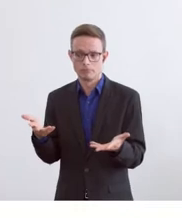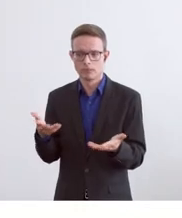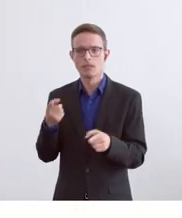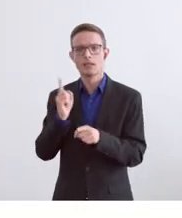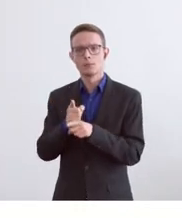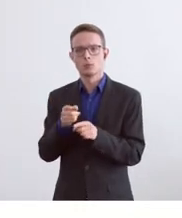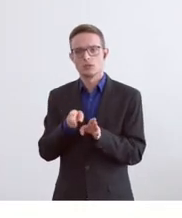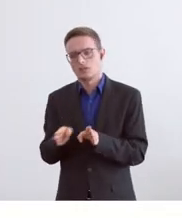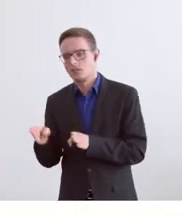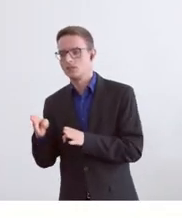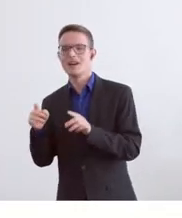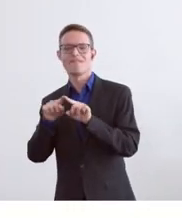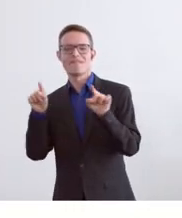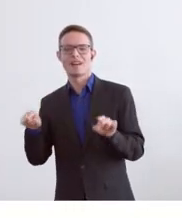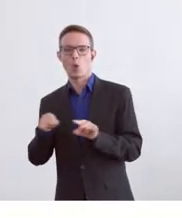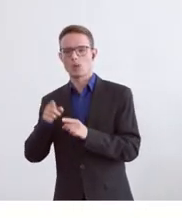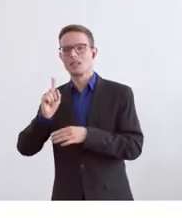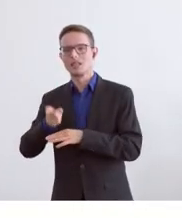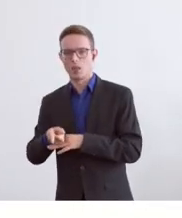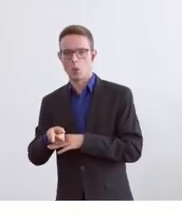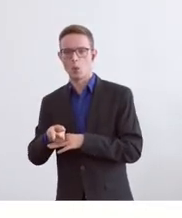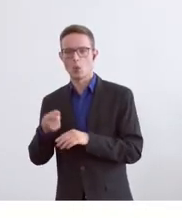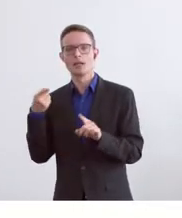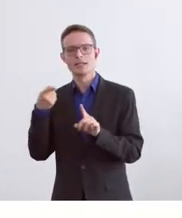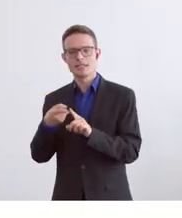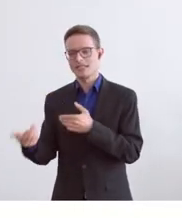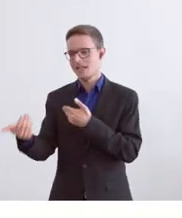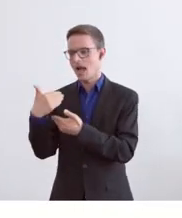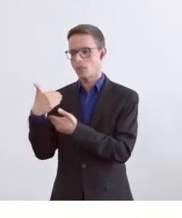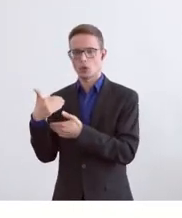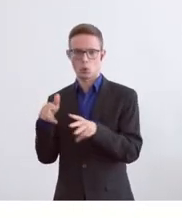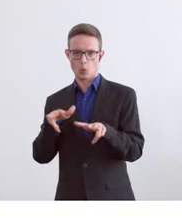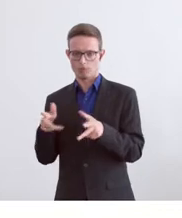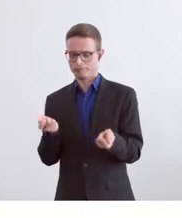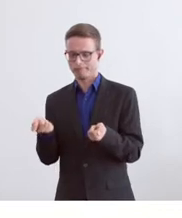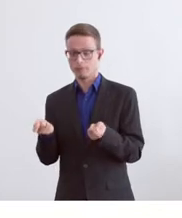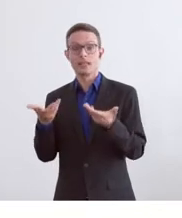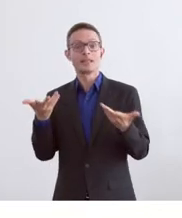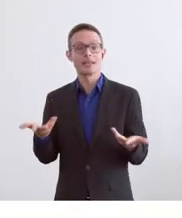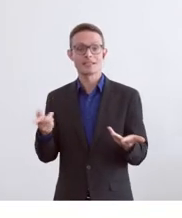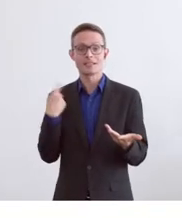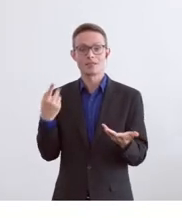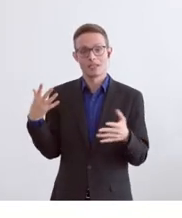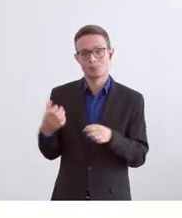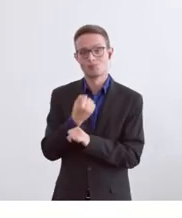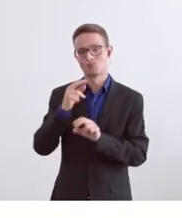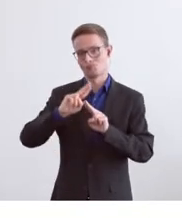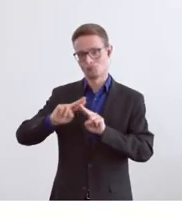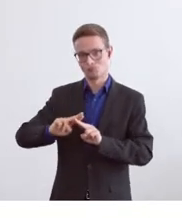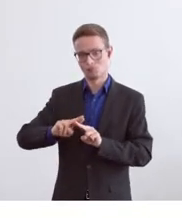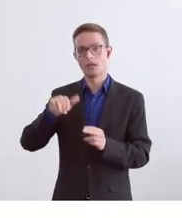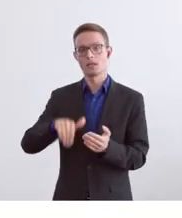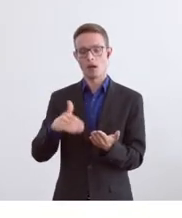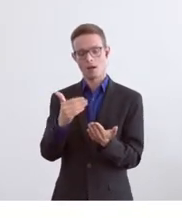Verordnung zur Regelung des Einbürgerungswesens im Kanton Zürich. Das konnten wir jetzt korrigieren. Jetzt haben wir eine gesetzliche